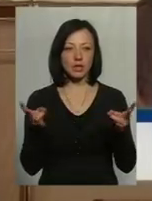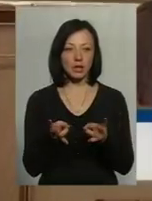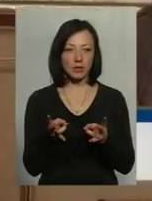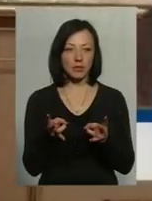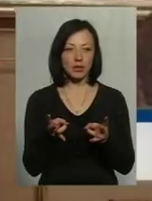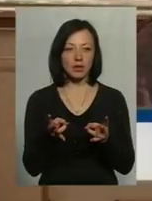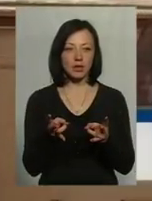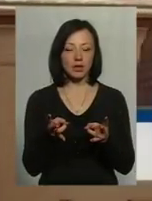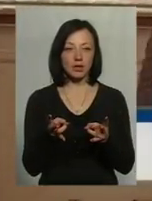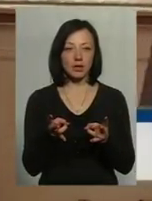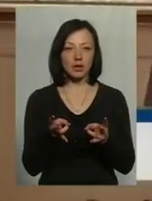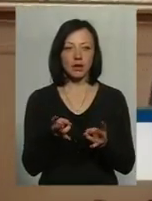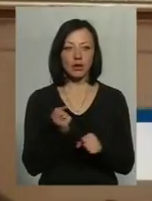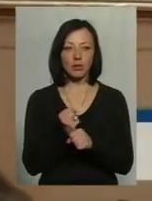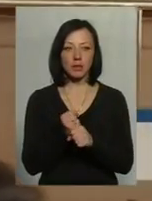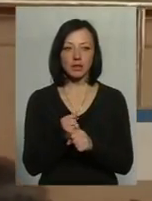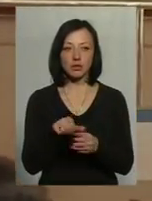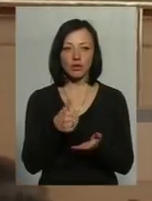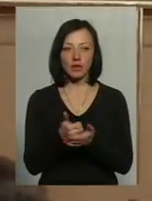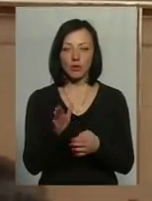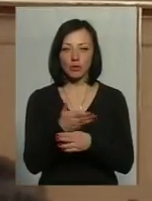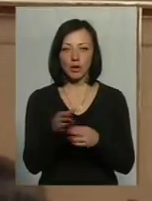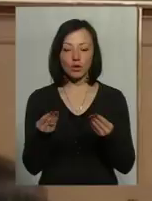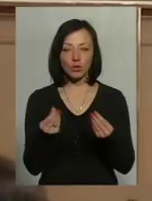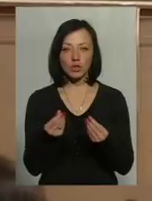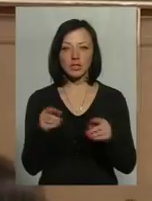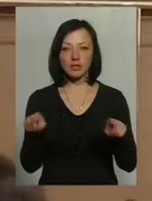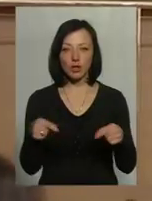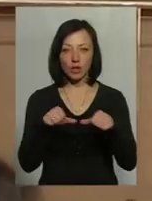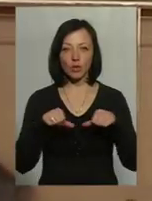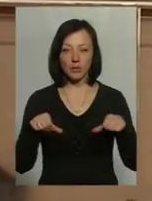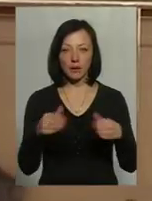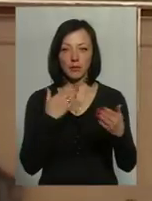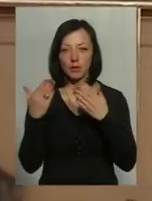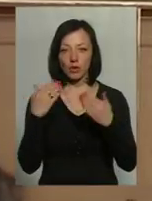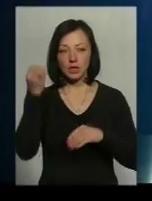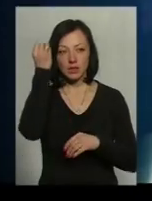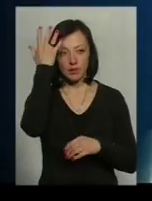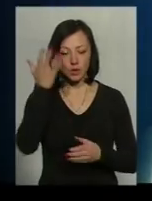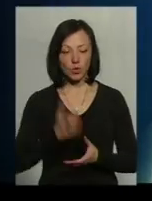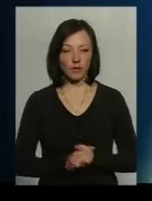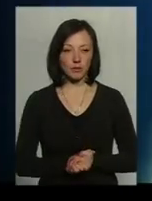з головним розпорядником коштів. Треба створити комісію і підходити до цього цивілізування.